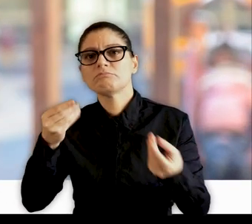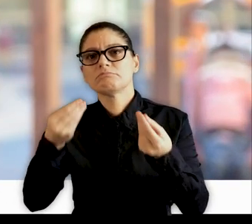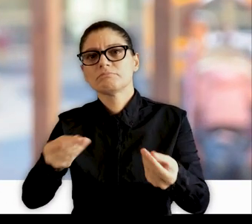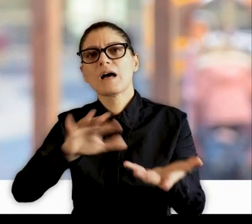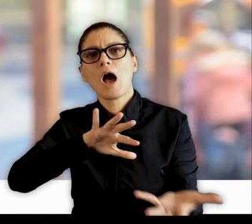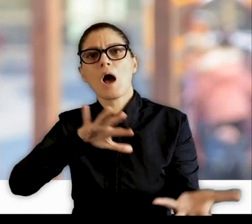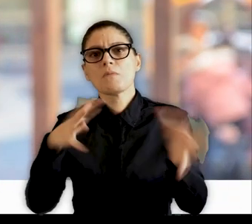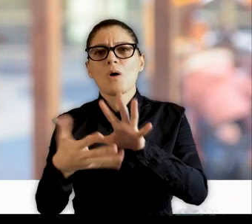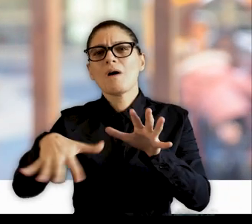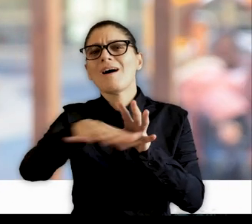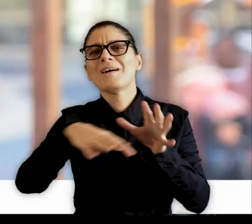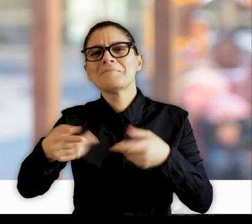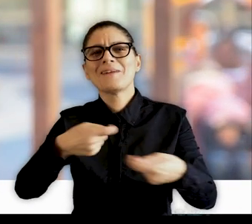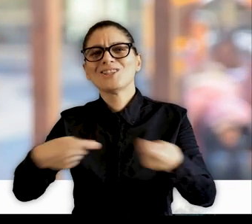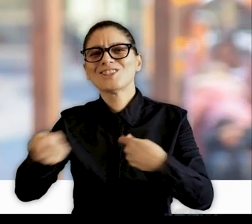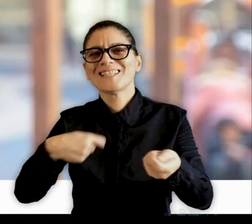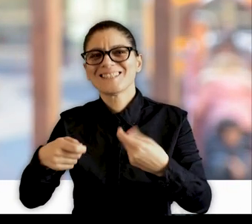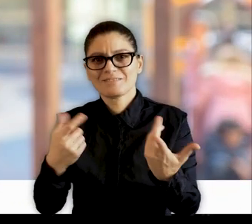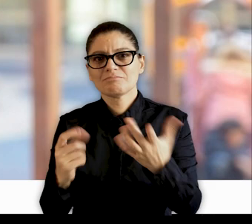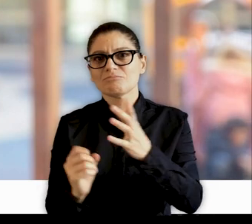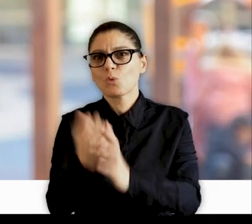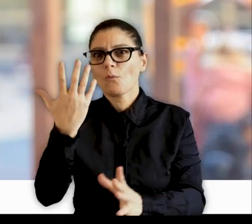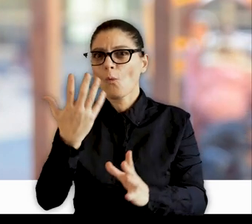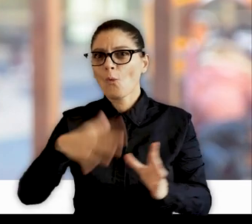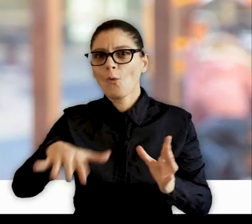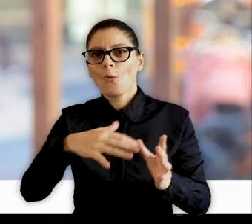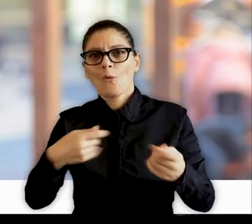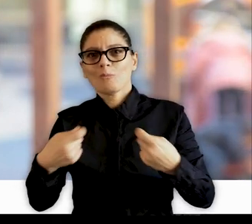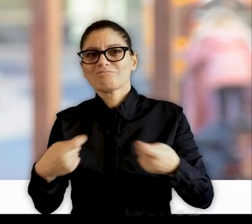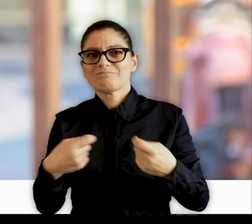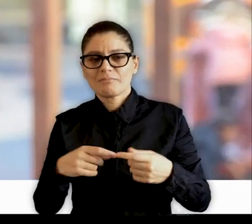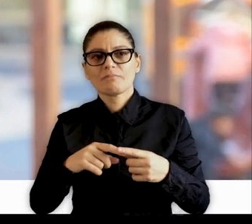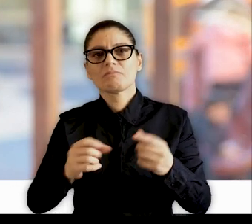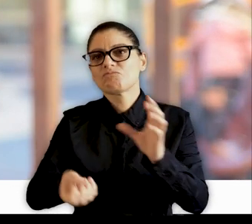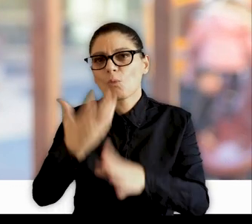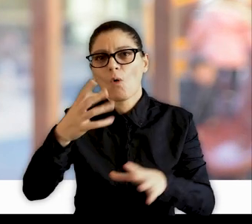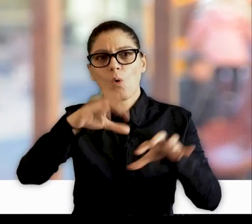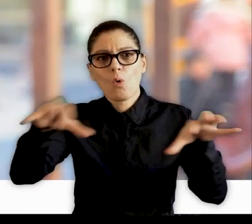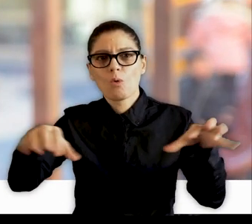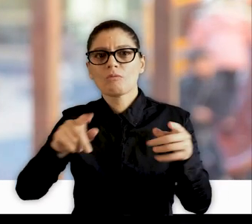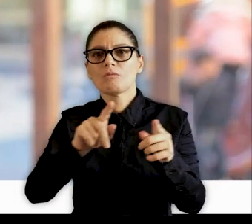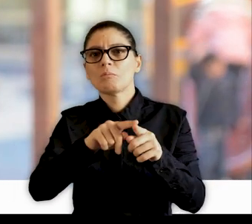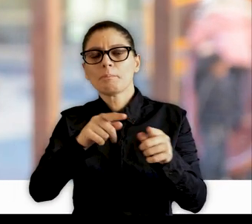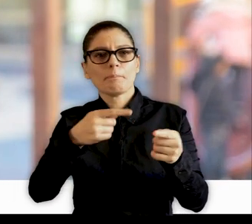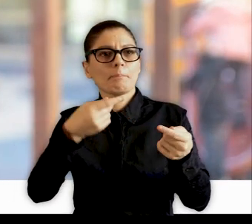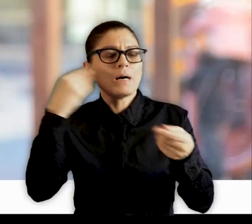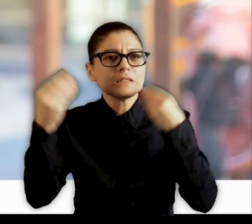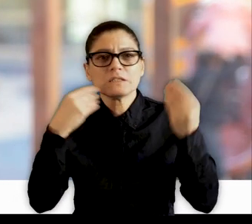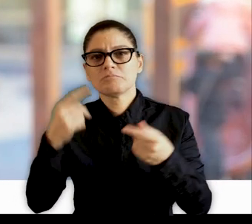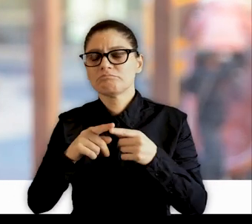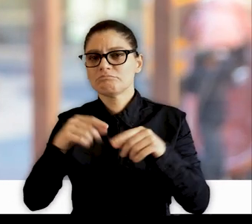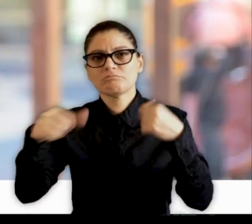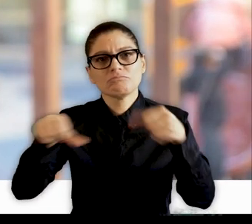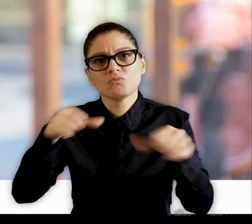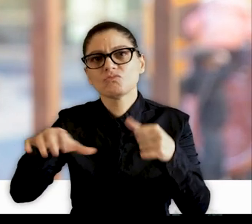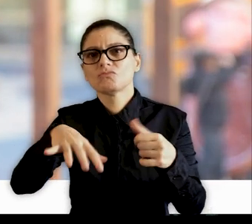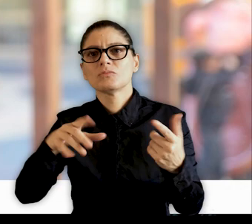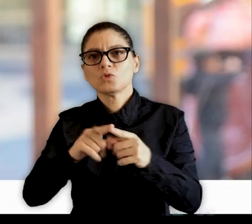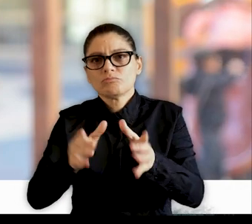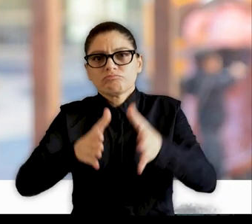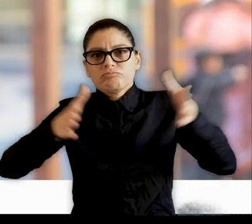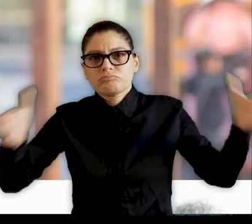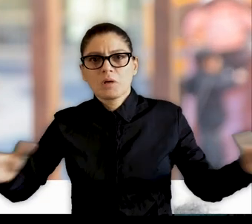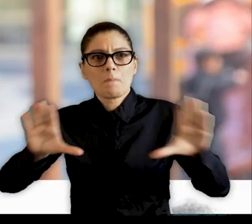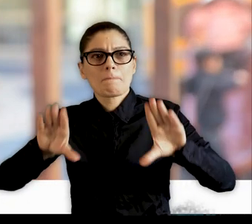comestible, un monoprix moderne agrandi, une belle place publique, 200 places de parking et là encore des